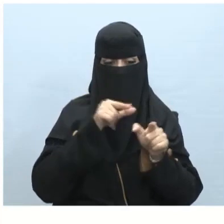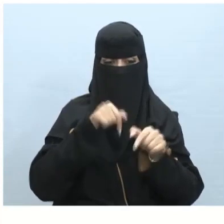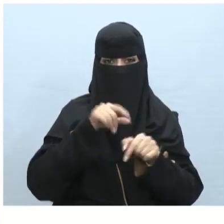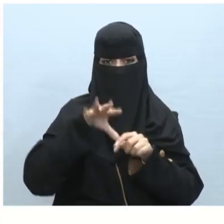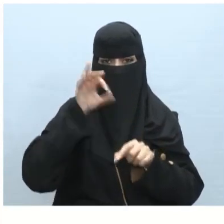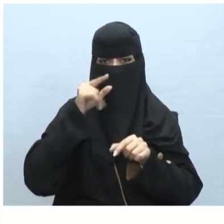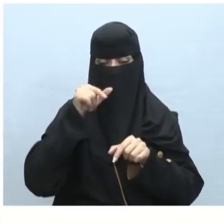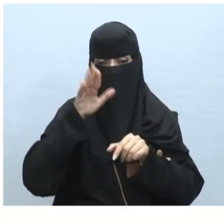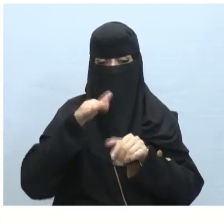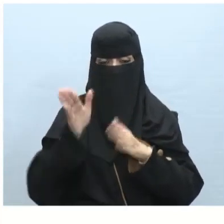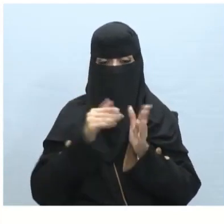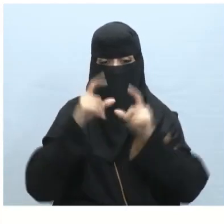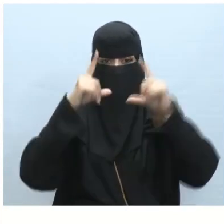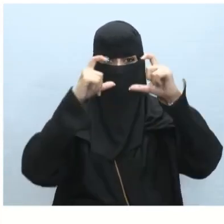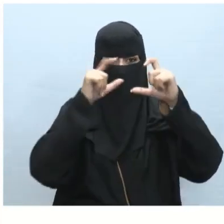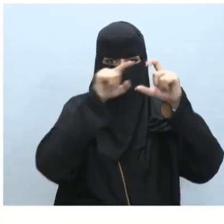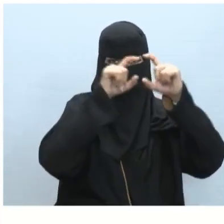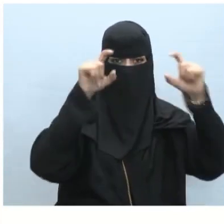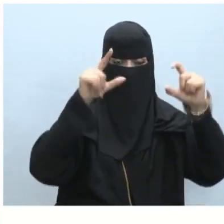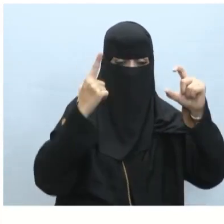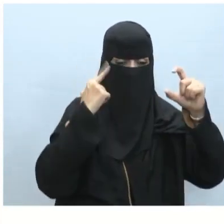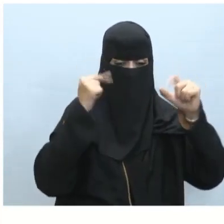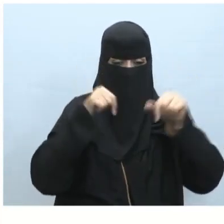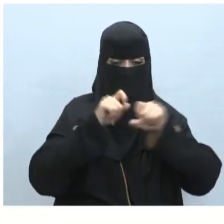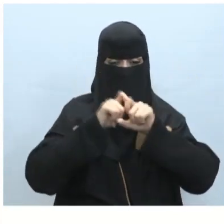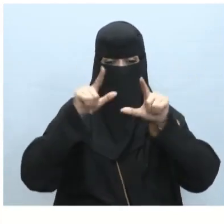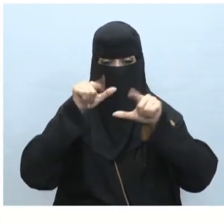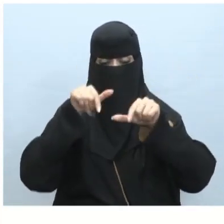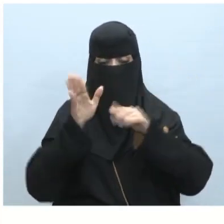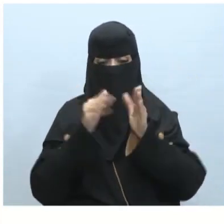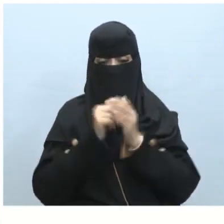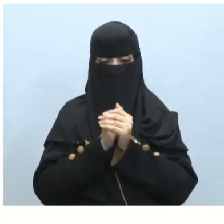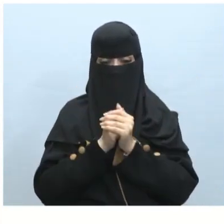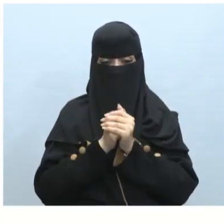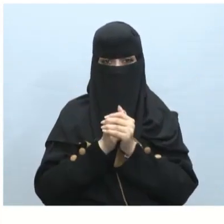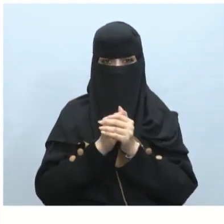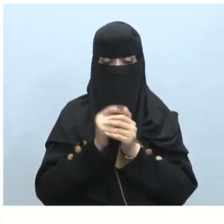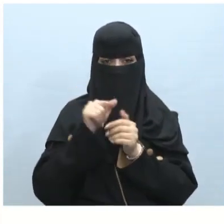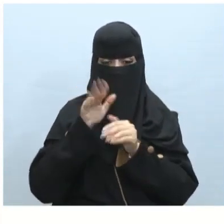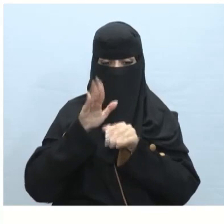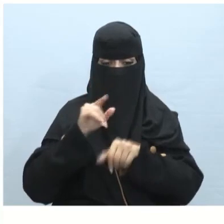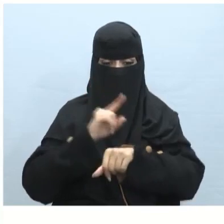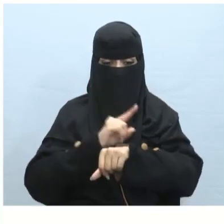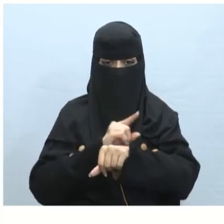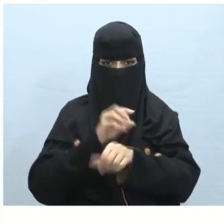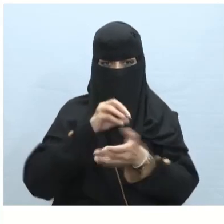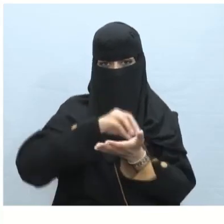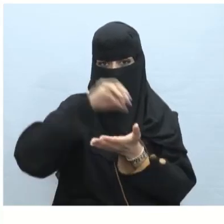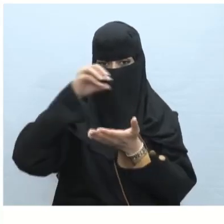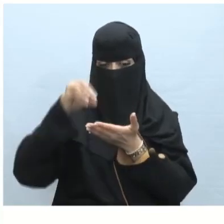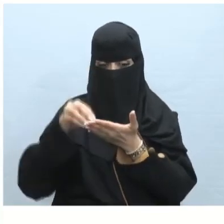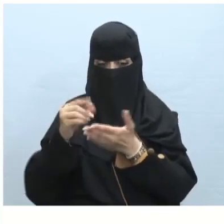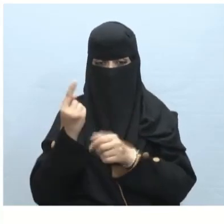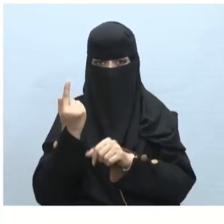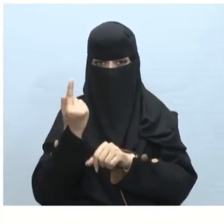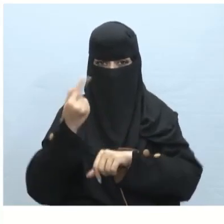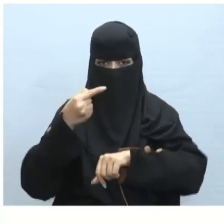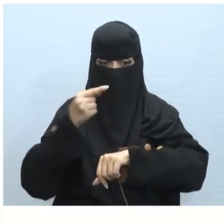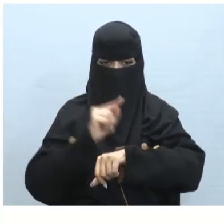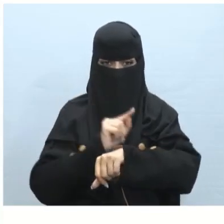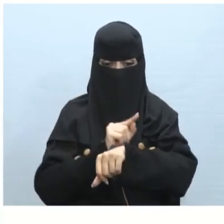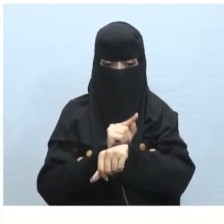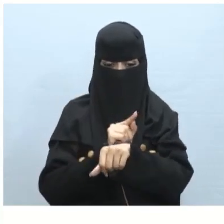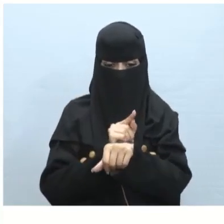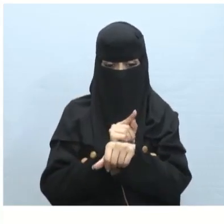الصحيحة فيما يلي توضح الصورة مجموعة التوقيت المندرجة تحت علامة